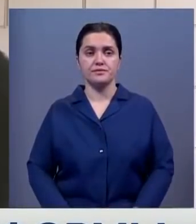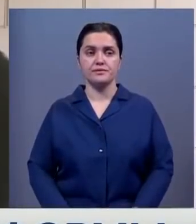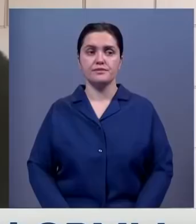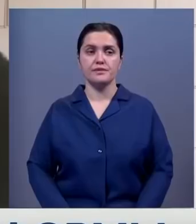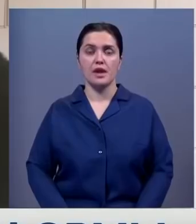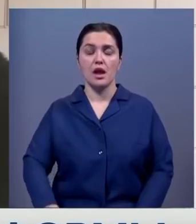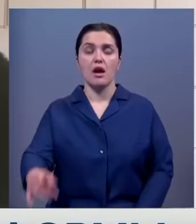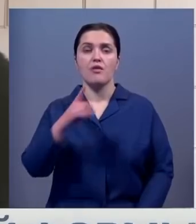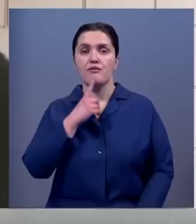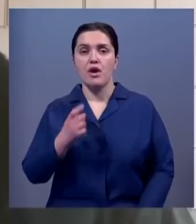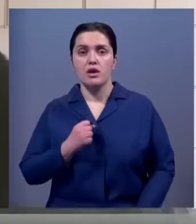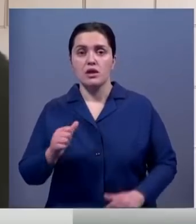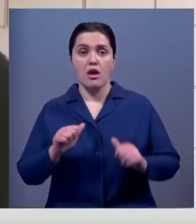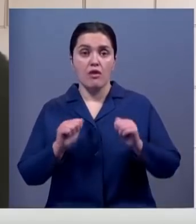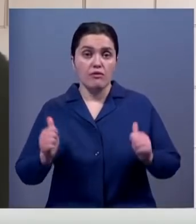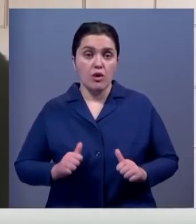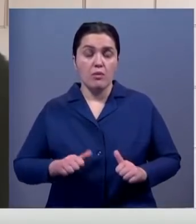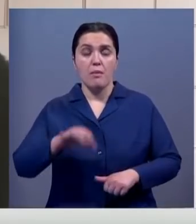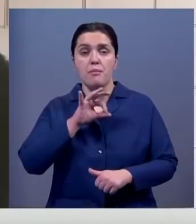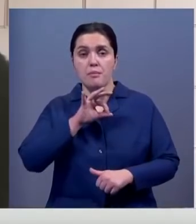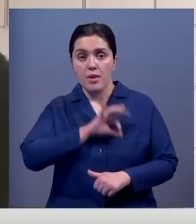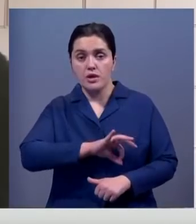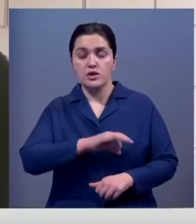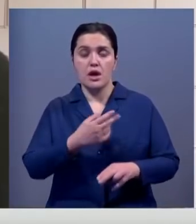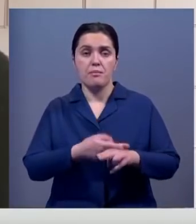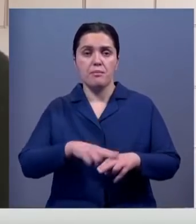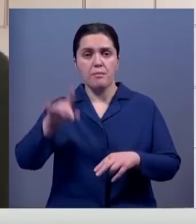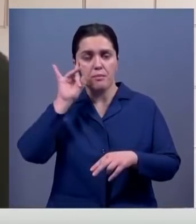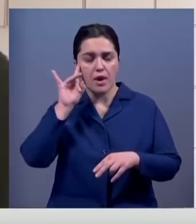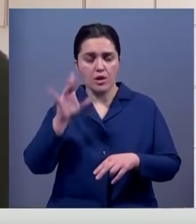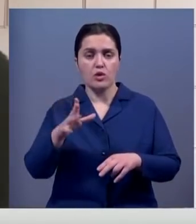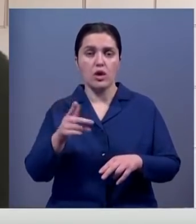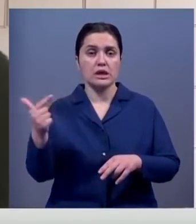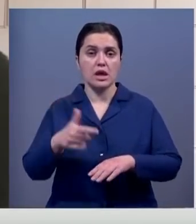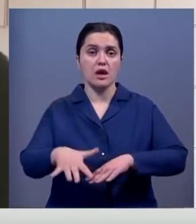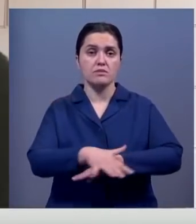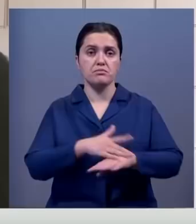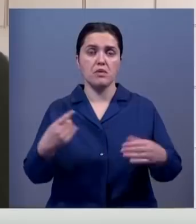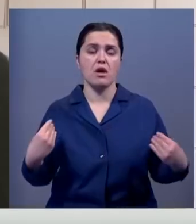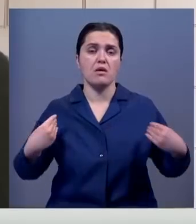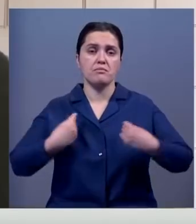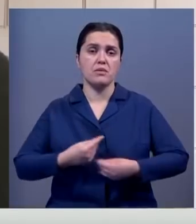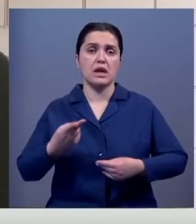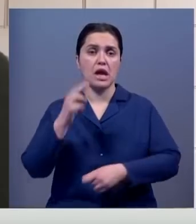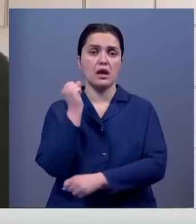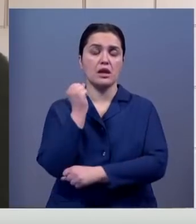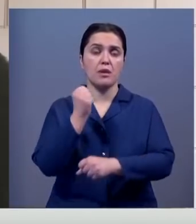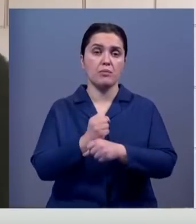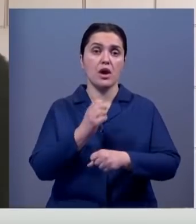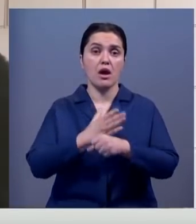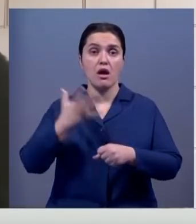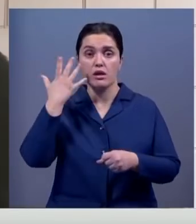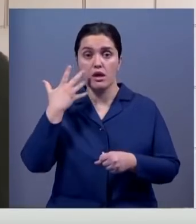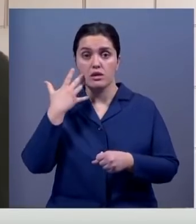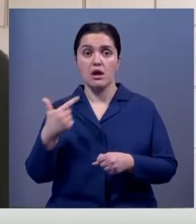Военная форма пользуется популярностью гражданского населения. Они больше используют ее как спецовку или рабочую одежду. А когда